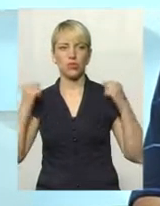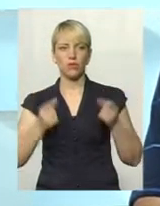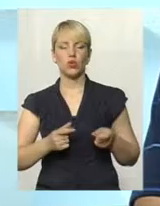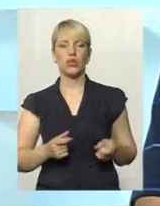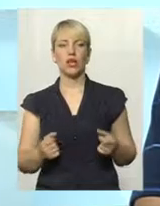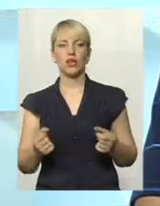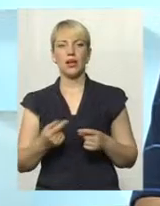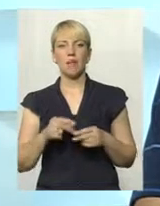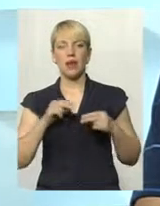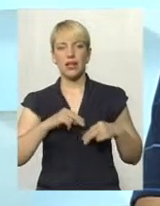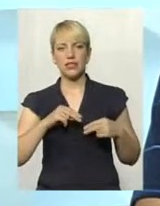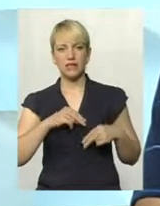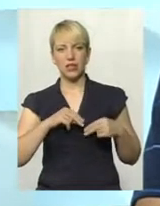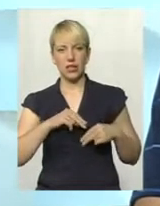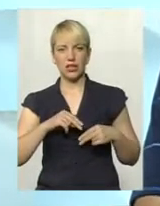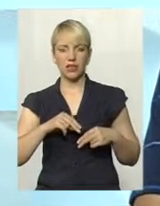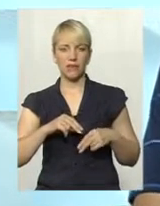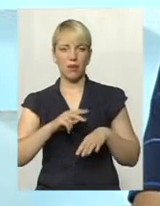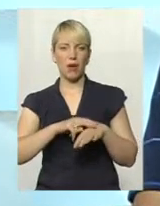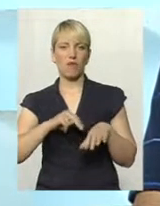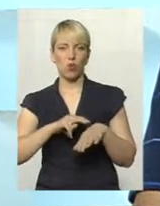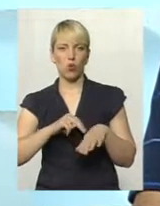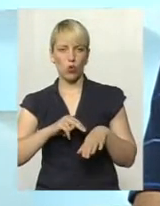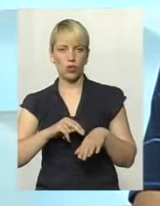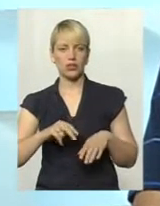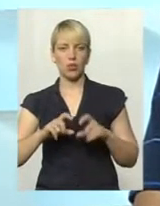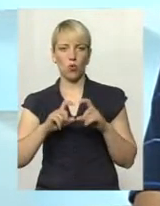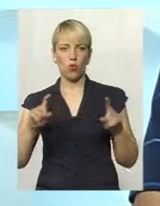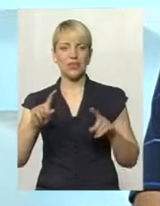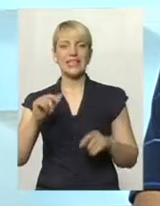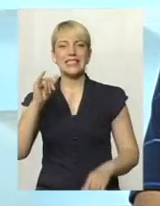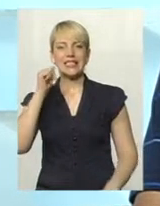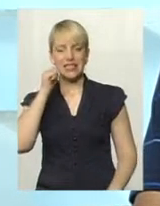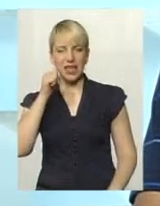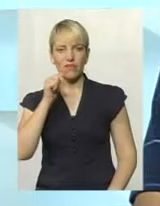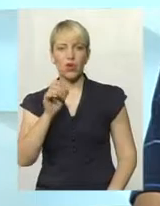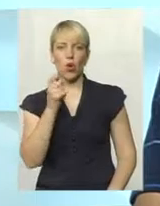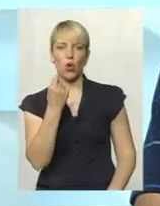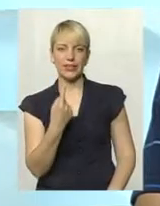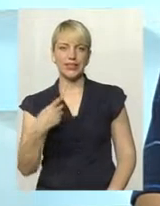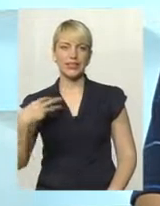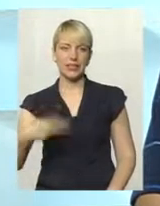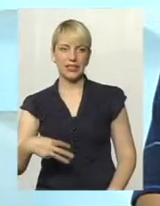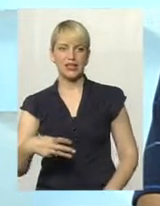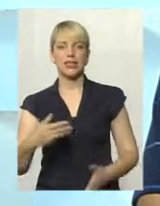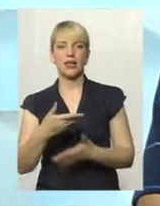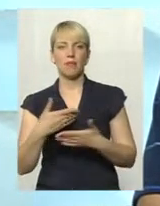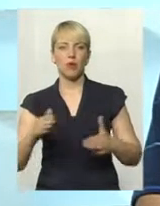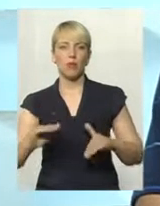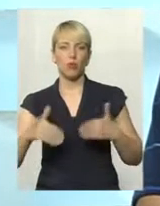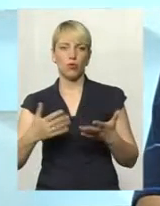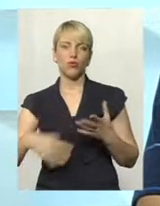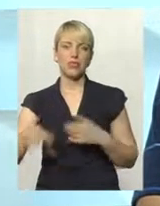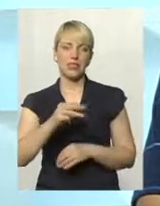працівників правоохоронних органів. І завтра, о 11.30, ми пропонуємо